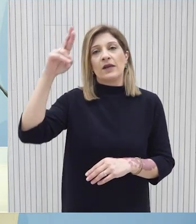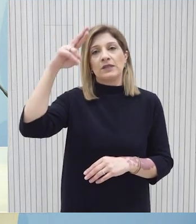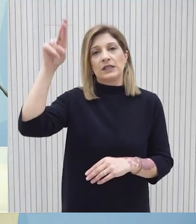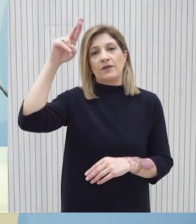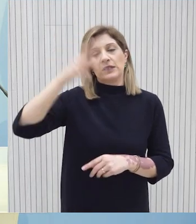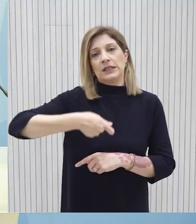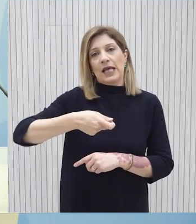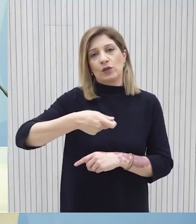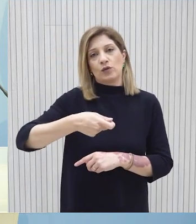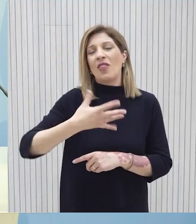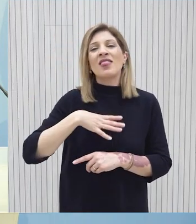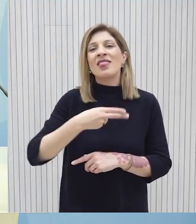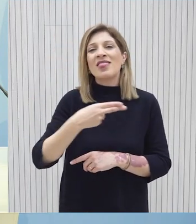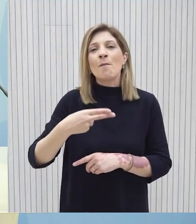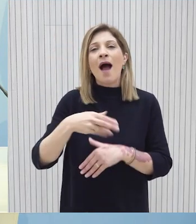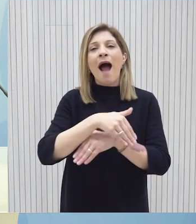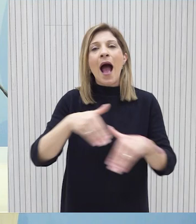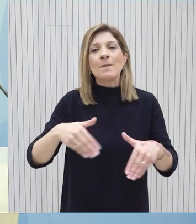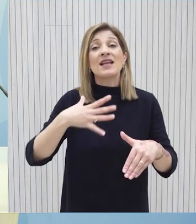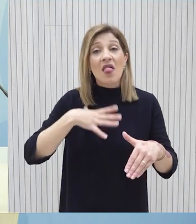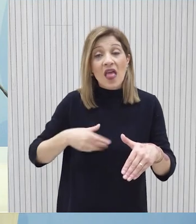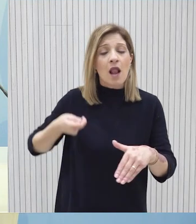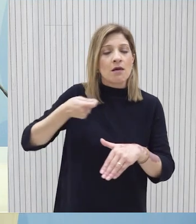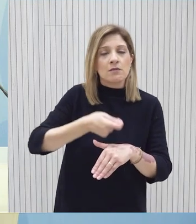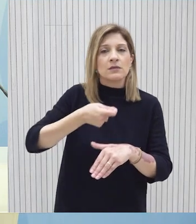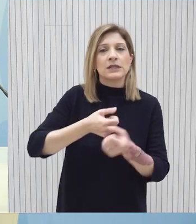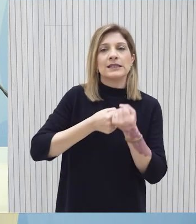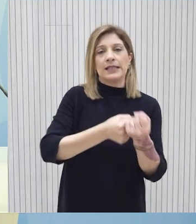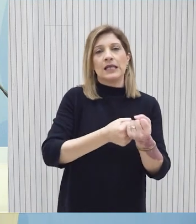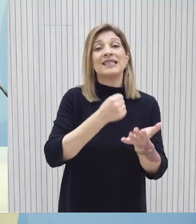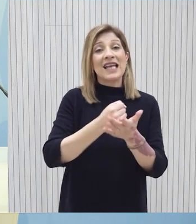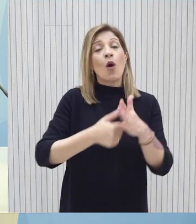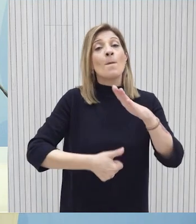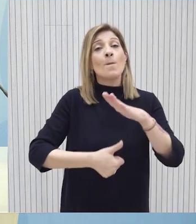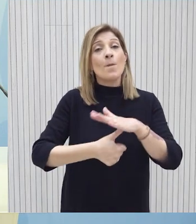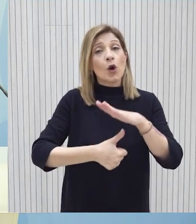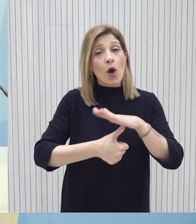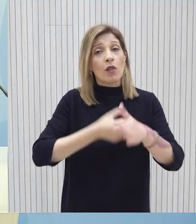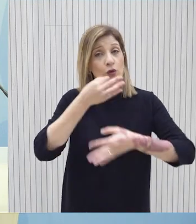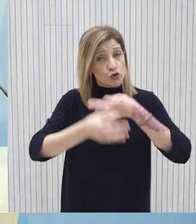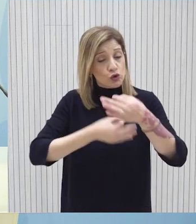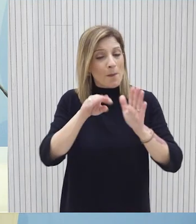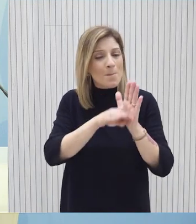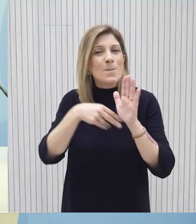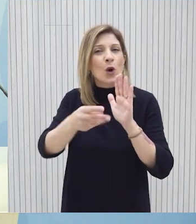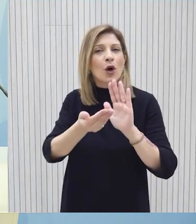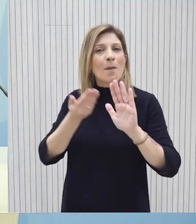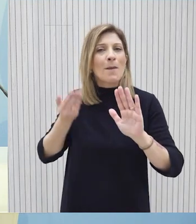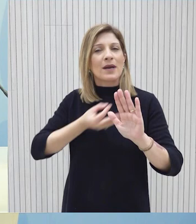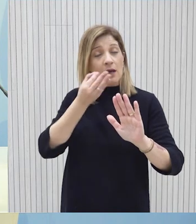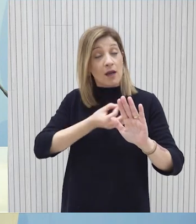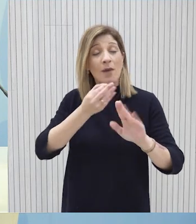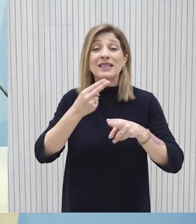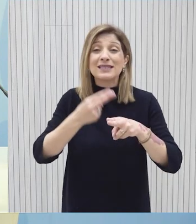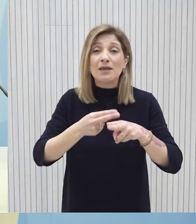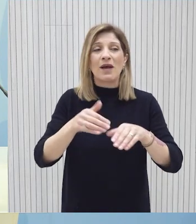ταπανών στο επίπεδο της Άμυνας είναι κάτι που άλλωστε ο πρόεδρος της Δημοκρατίας έχει αναφέρει και στο πρόγραμμα διακυβέρνησης τούτος ώστε η αμυντική θωράγηση